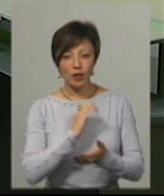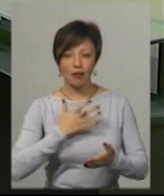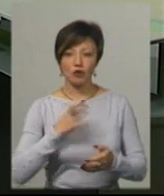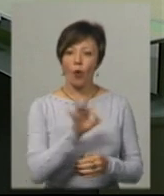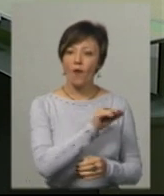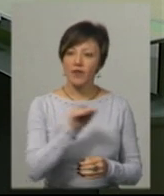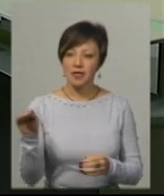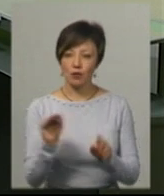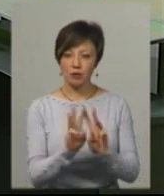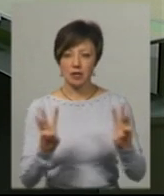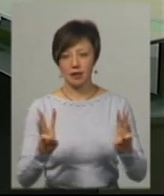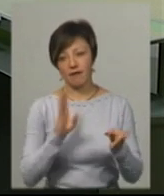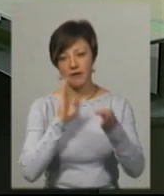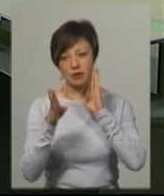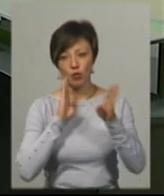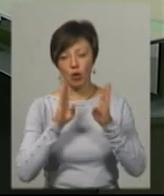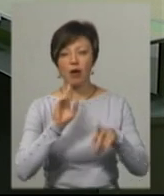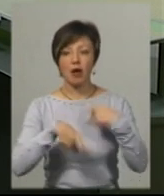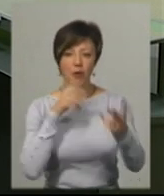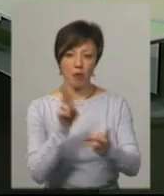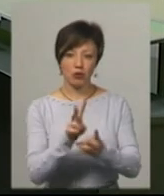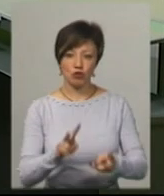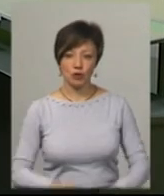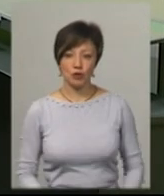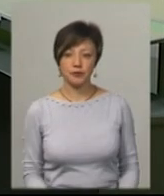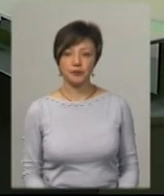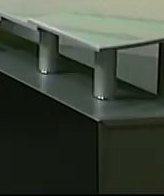нашому офіційному сайті та на сторінці у Фейсбук. Побачимось.